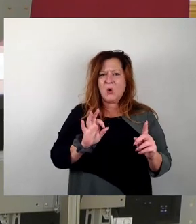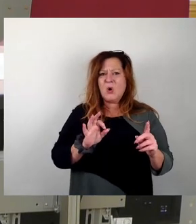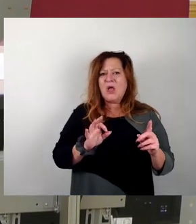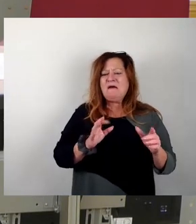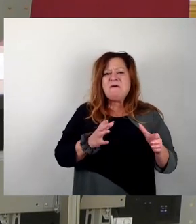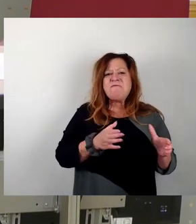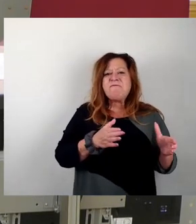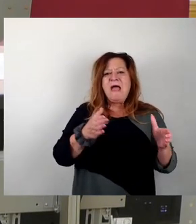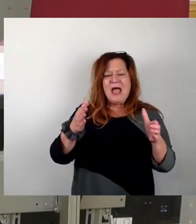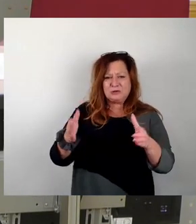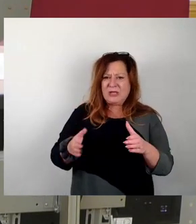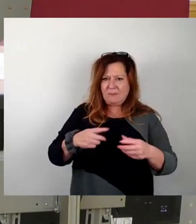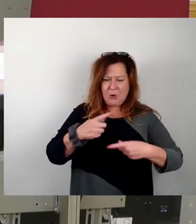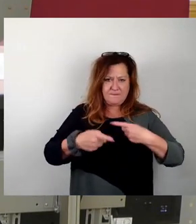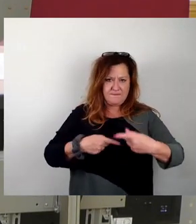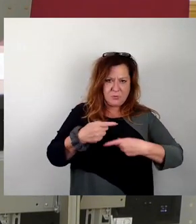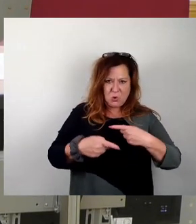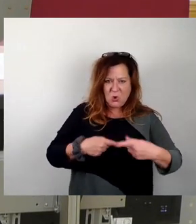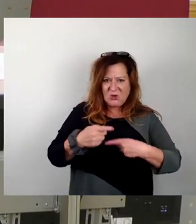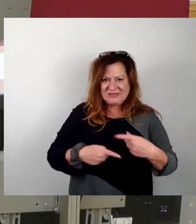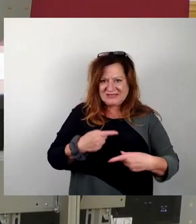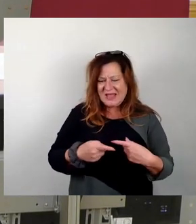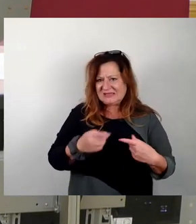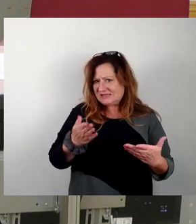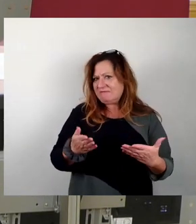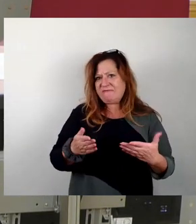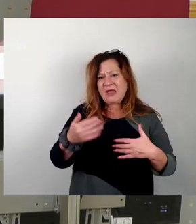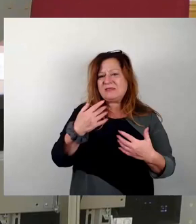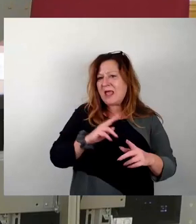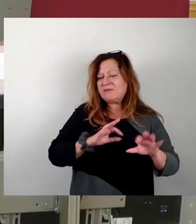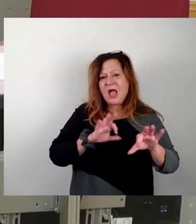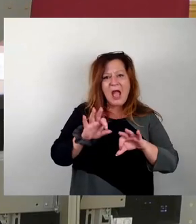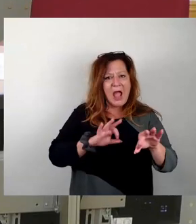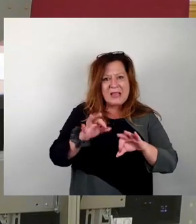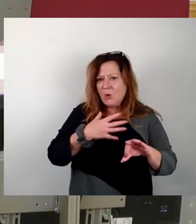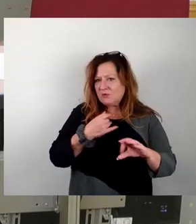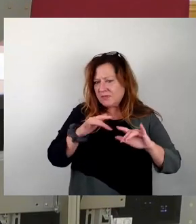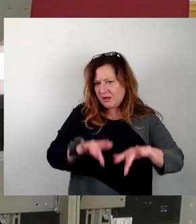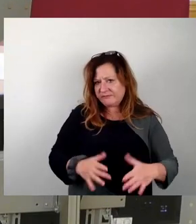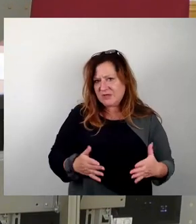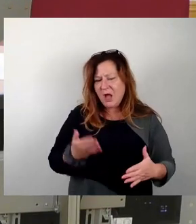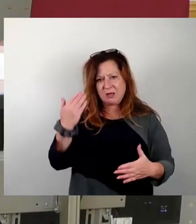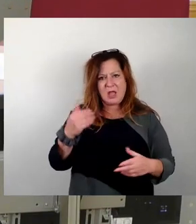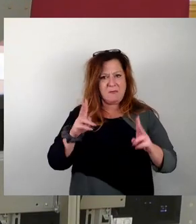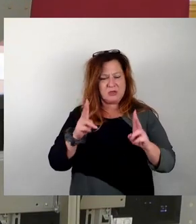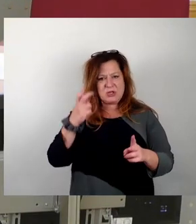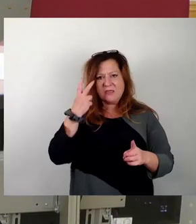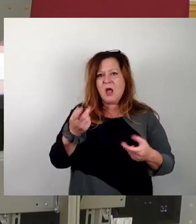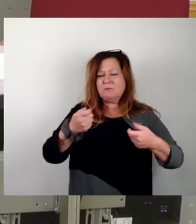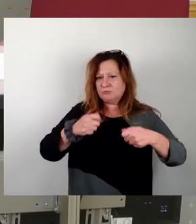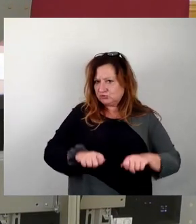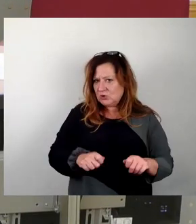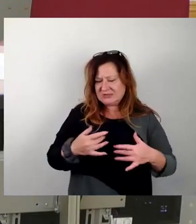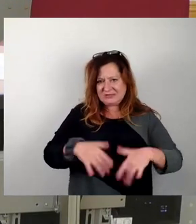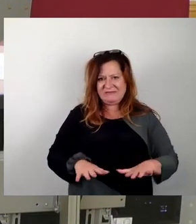Prozess, der erklärungsbedürftig ist, der ja auch damals hier im Stadtrat meines Wissens mit einem Beschluss auch entsprechend untersetzt wurde. Allein